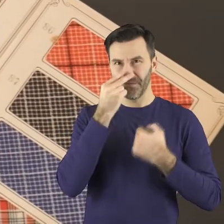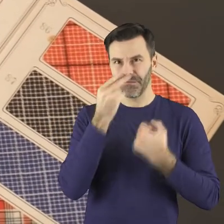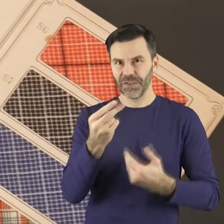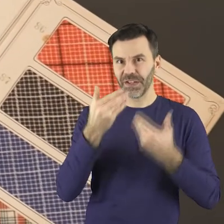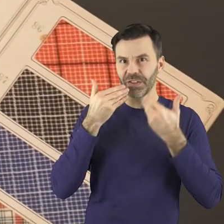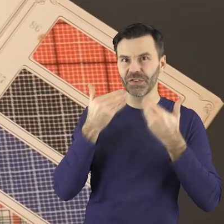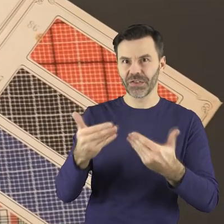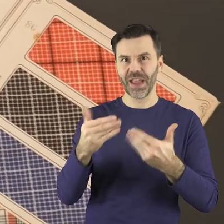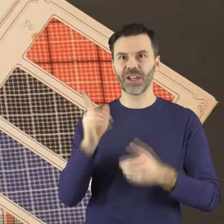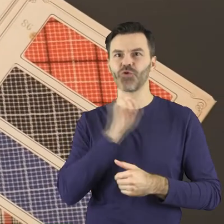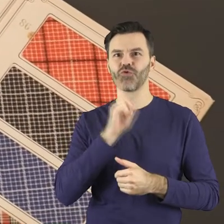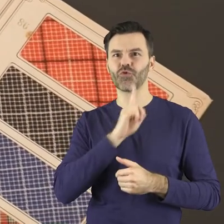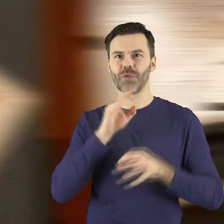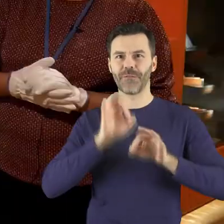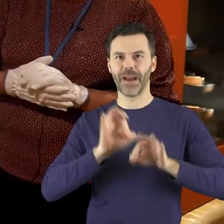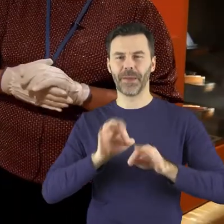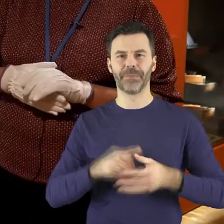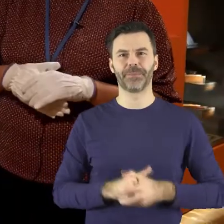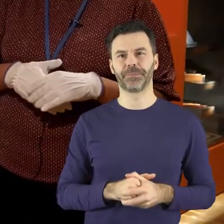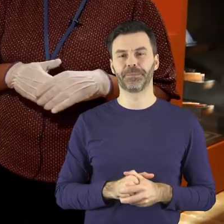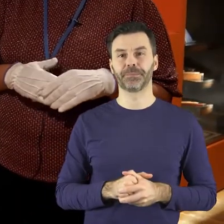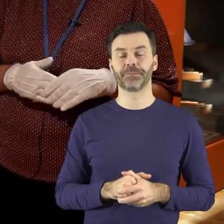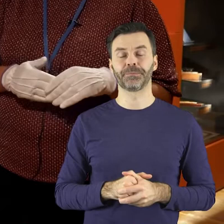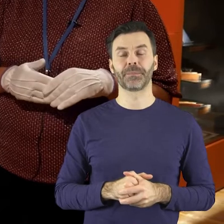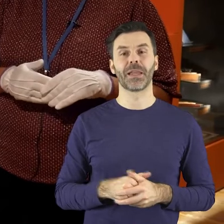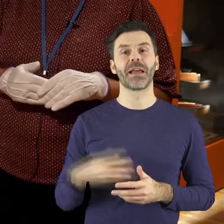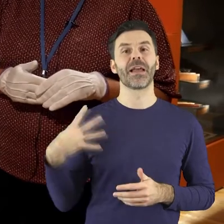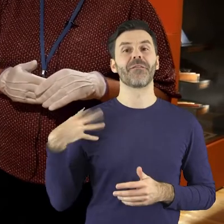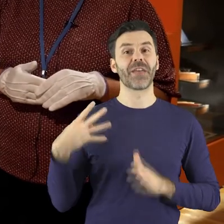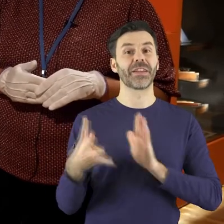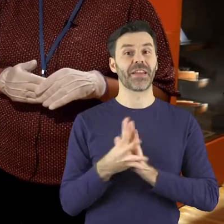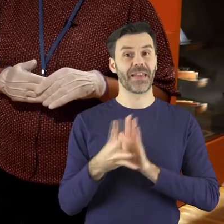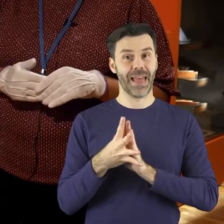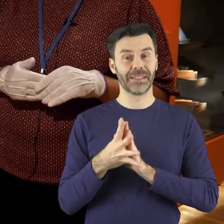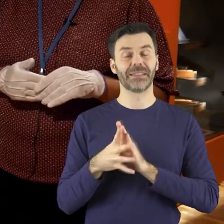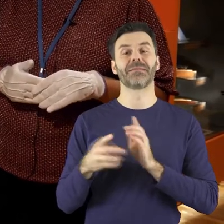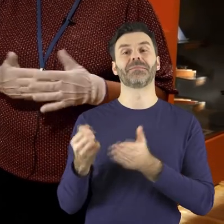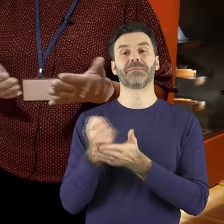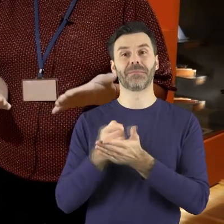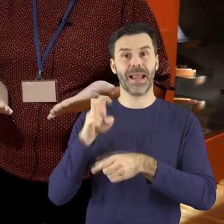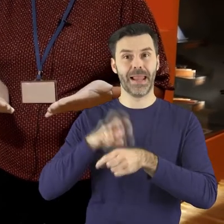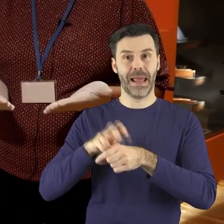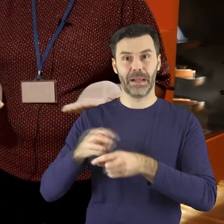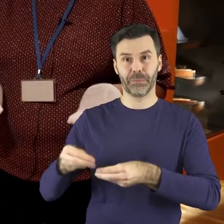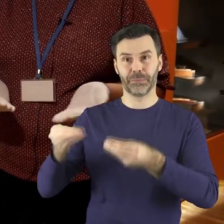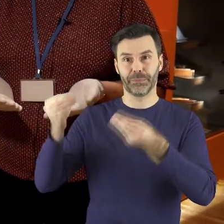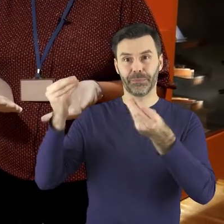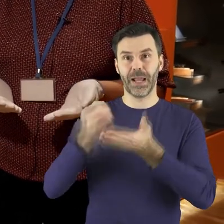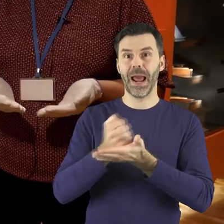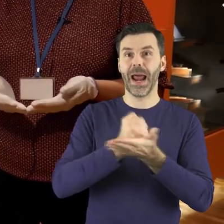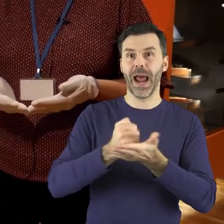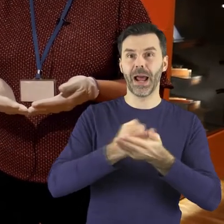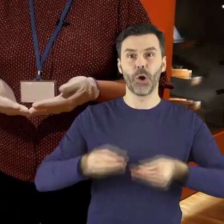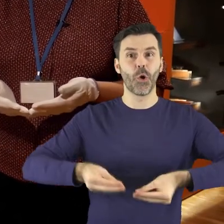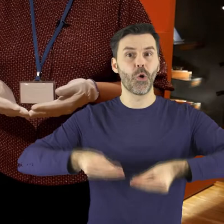były efektem takiego właśnie farbowania. Wiek XIX to także postęp w dziedzinie medycyny, a co za tym idzie również w